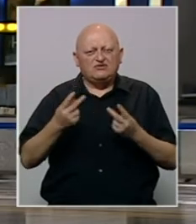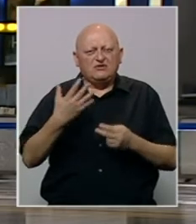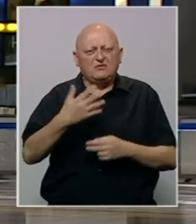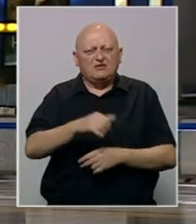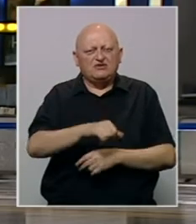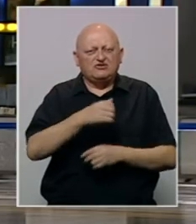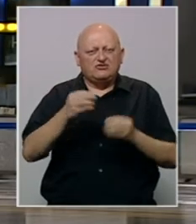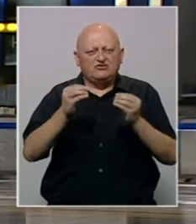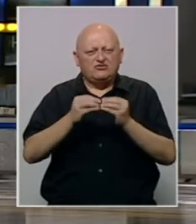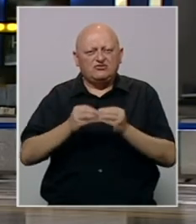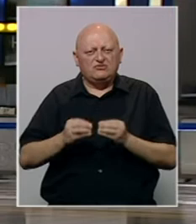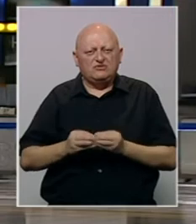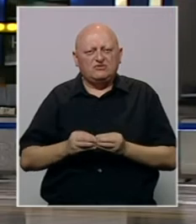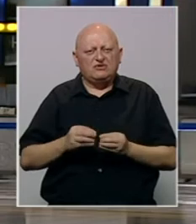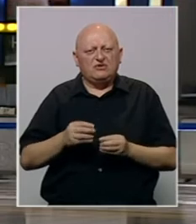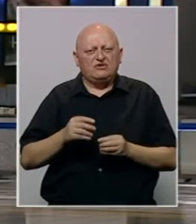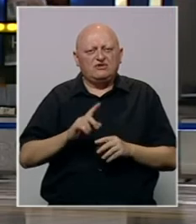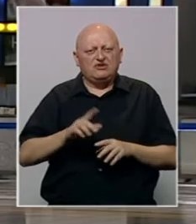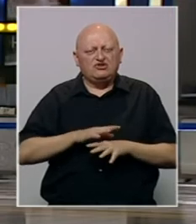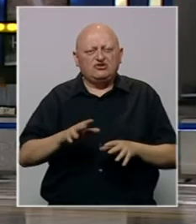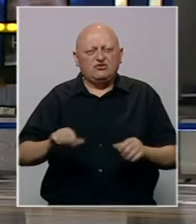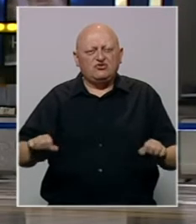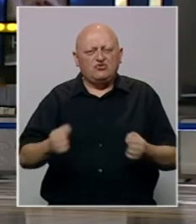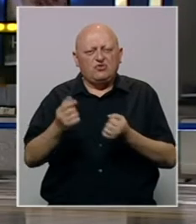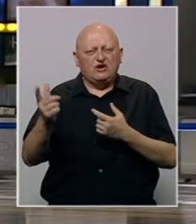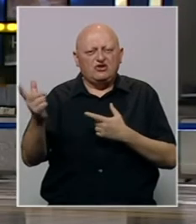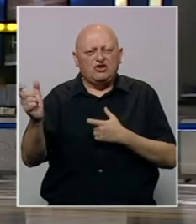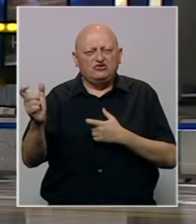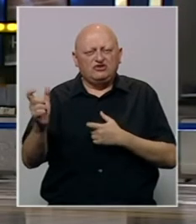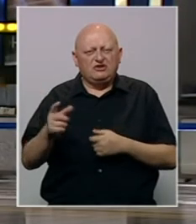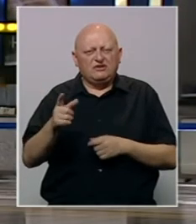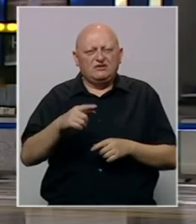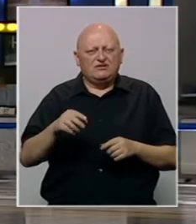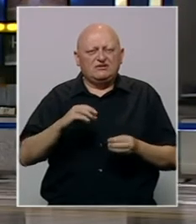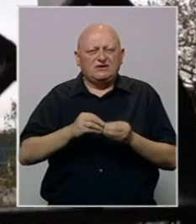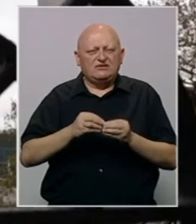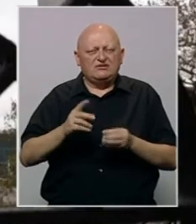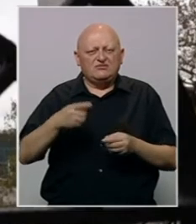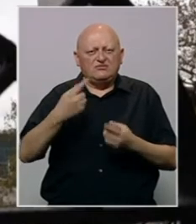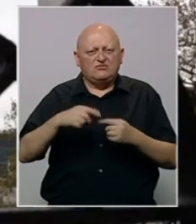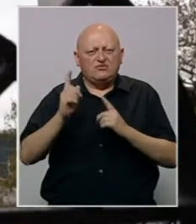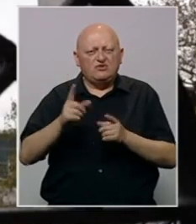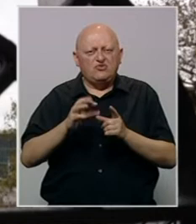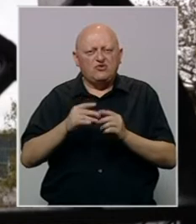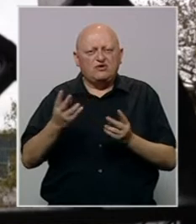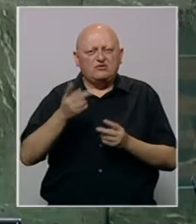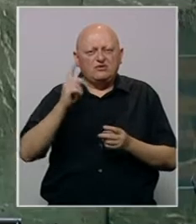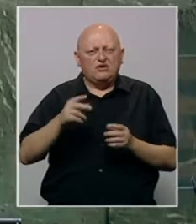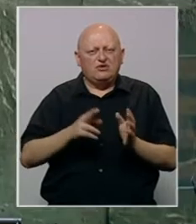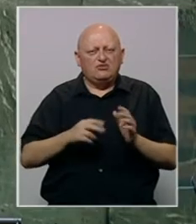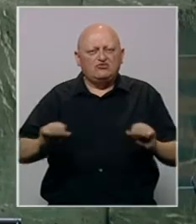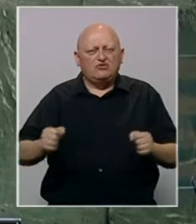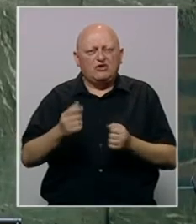značajnog 50-godišnjeg sporazuma o neširenju nuklearnog naoružanja. Za rizike je posebno naveo rat u Ukrajini, prijetnju